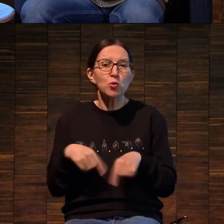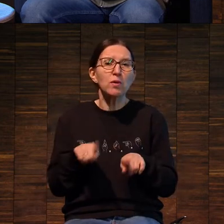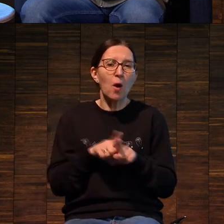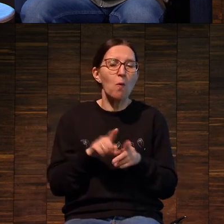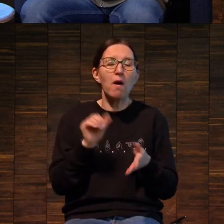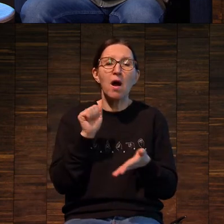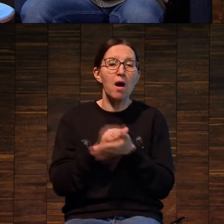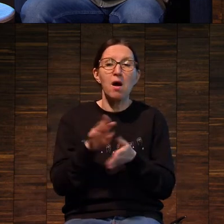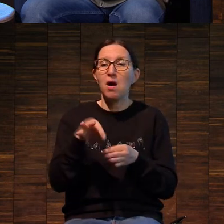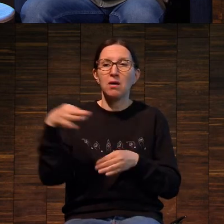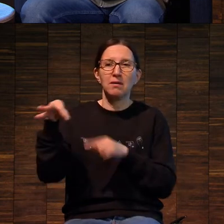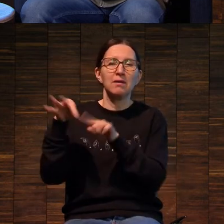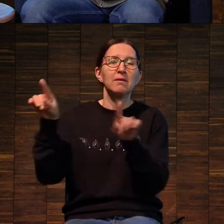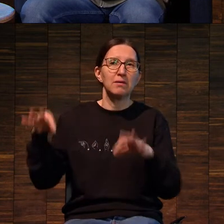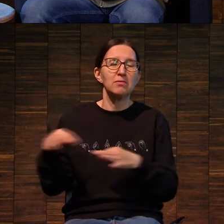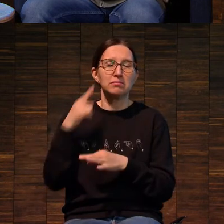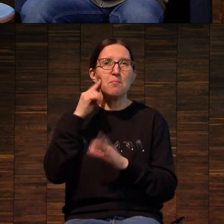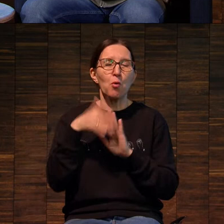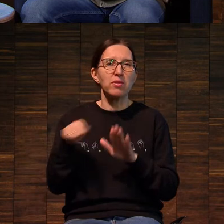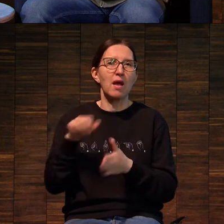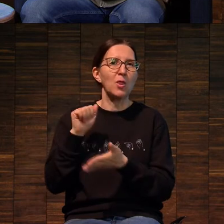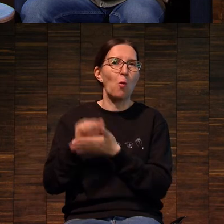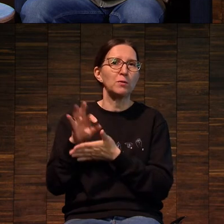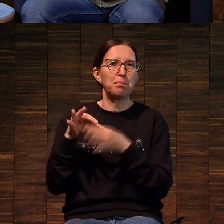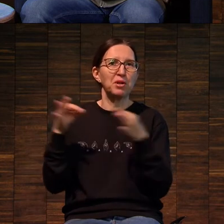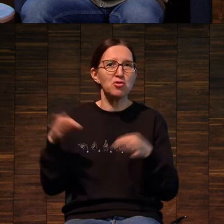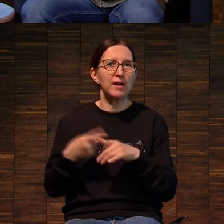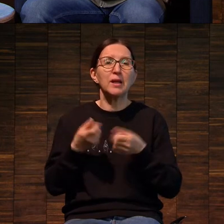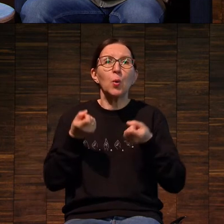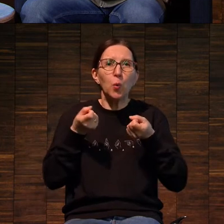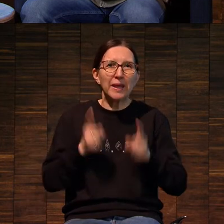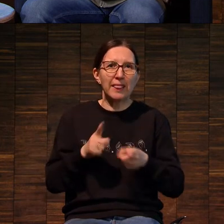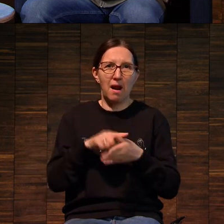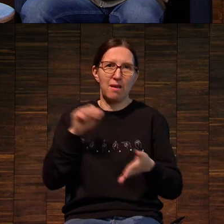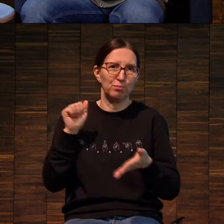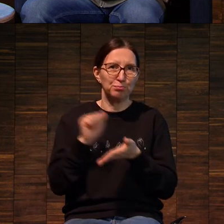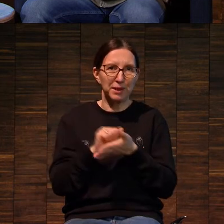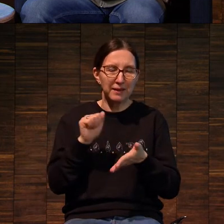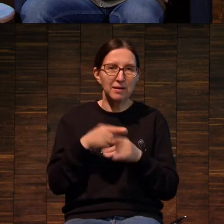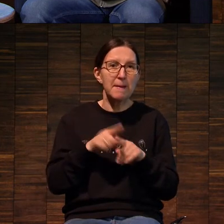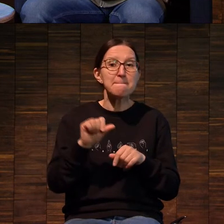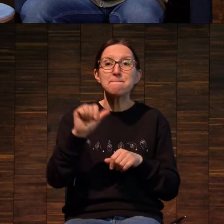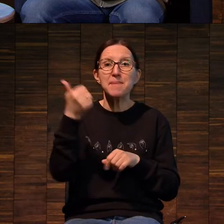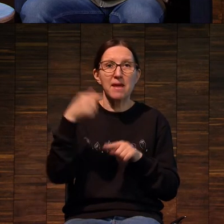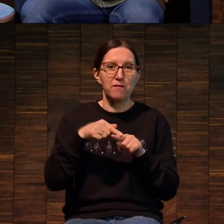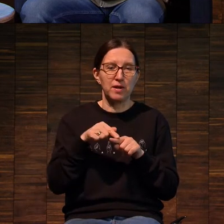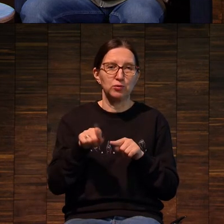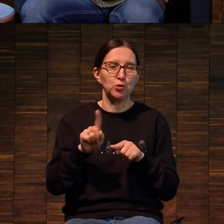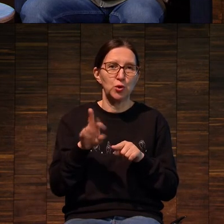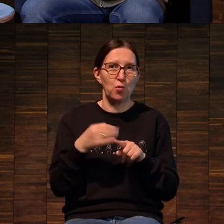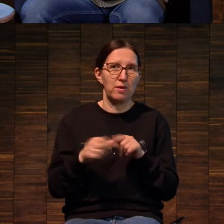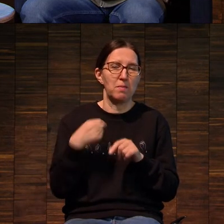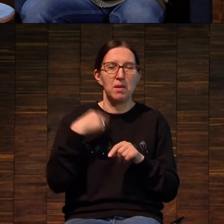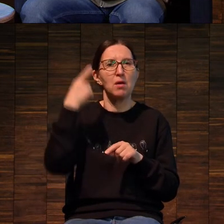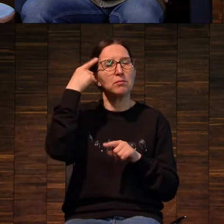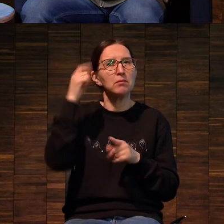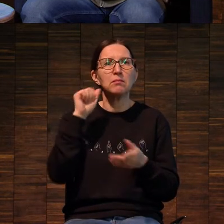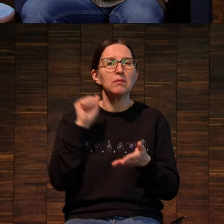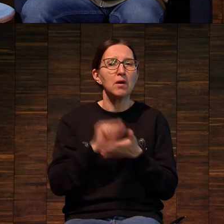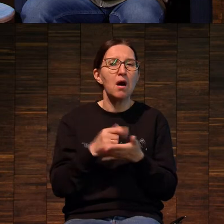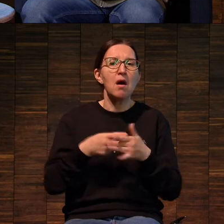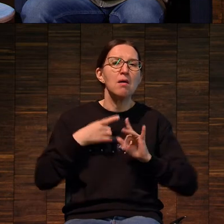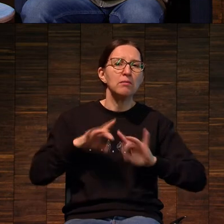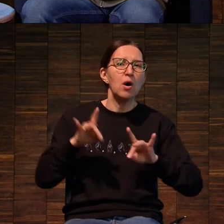отпечаток, мы все понимаем. Потому что самый оригинальный print, то есть первое, что приходит на ум, когда